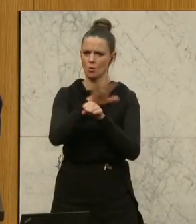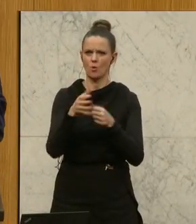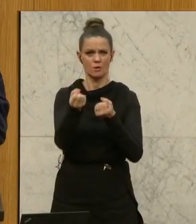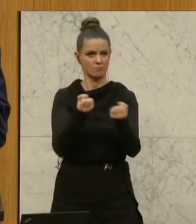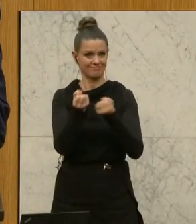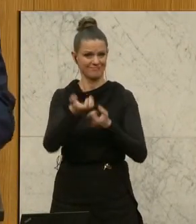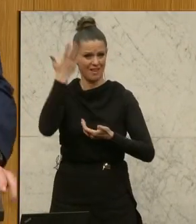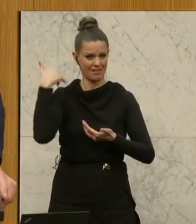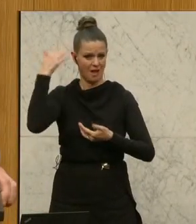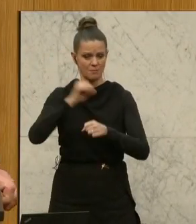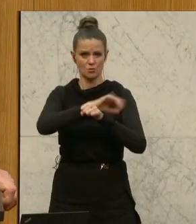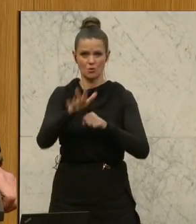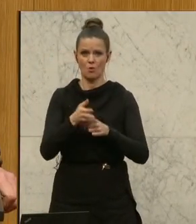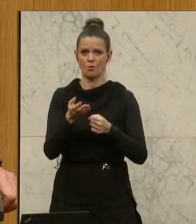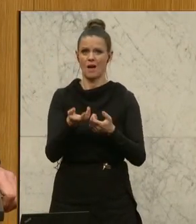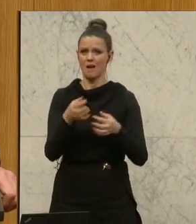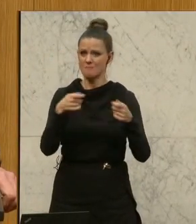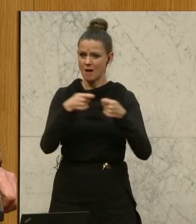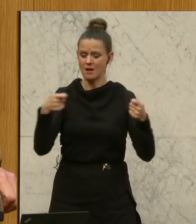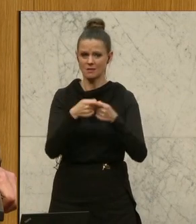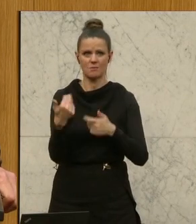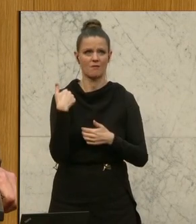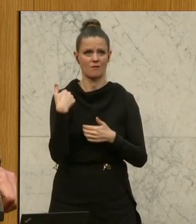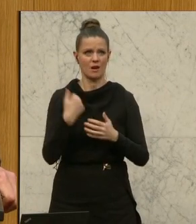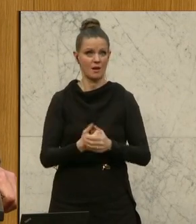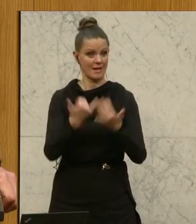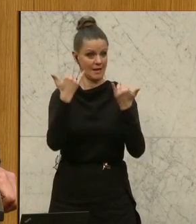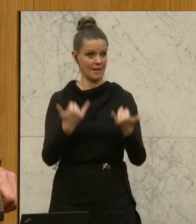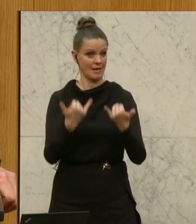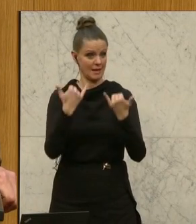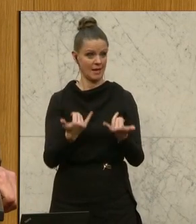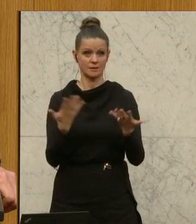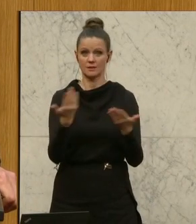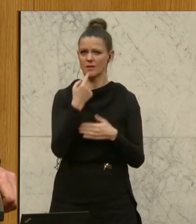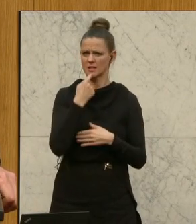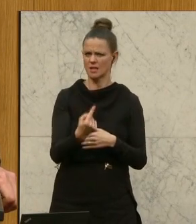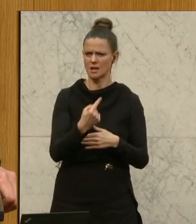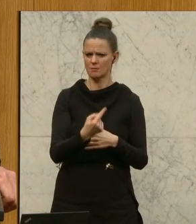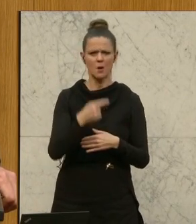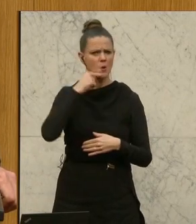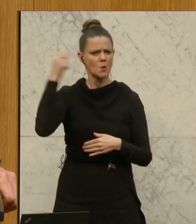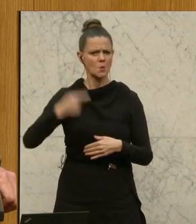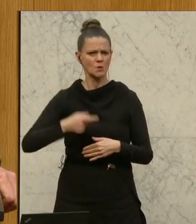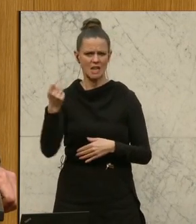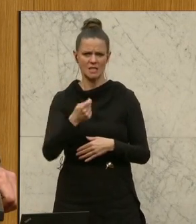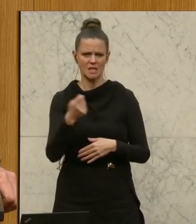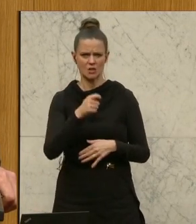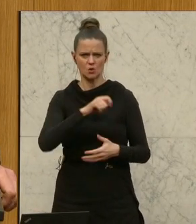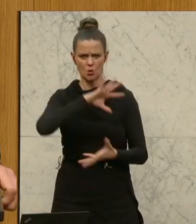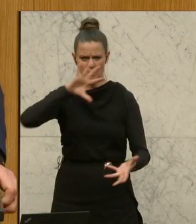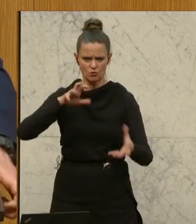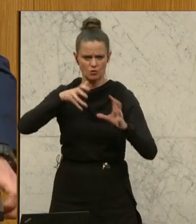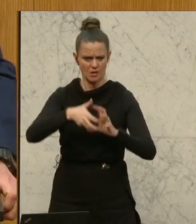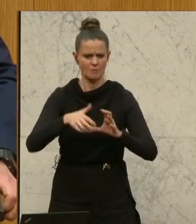die Corona-Maßnahmen gewesen sind. Das ist jetzt das, was man unter dem Themenbereich Russland-Sanktionen zusammenfassen kann.